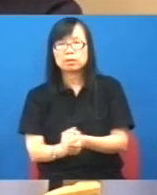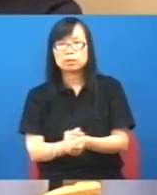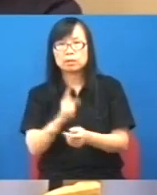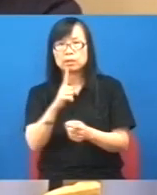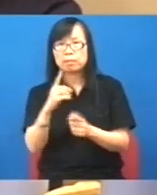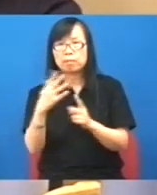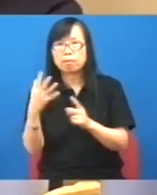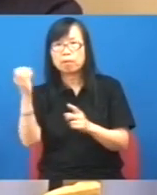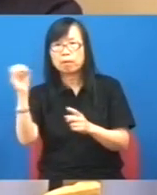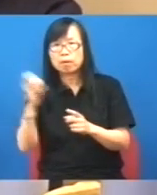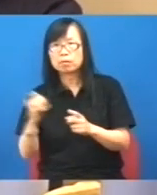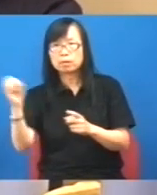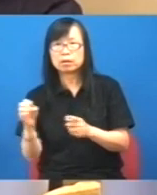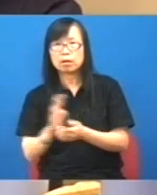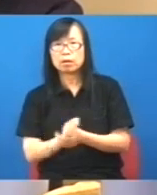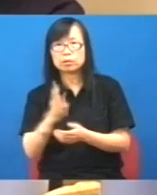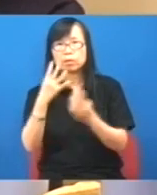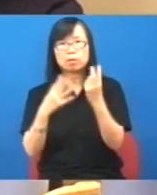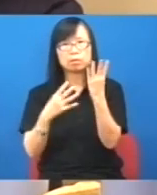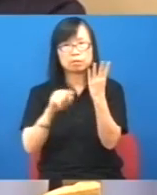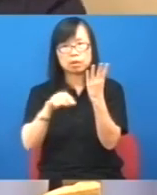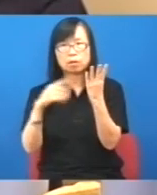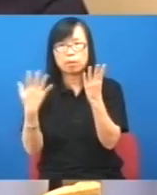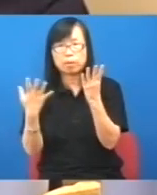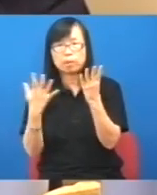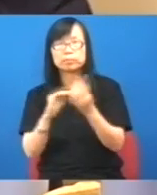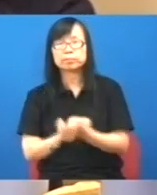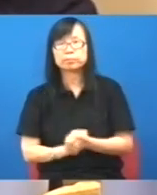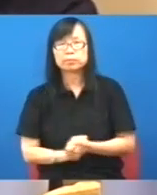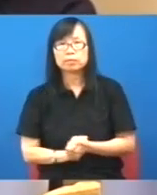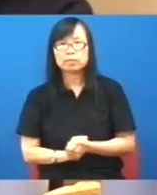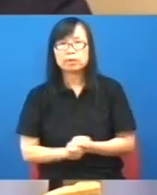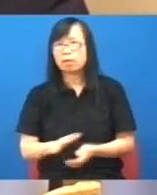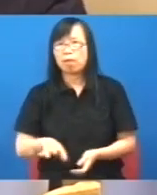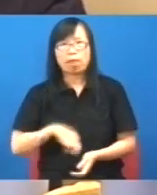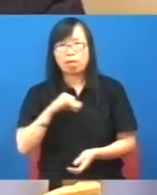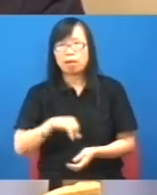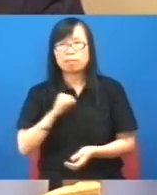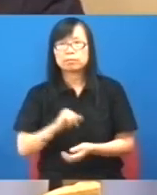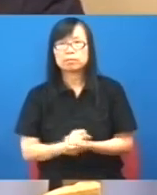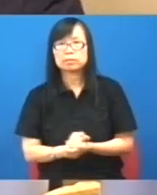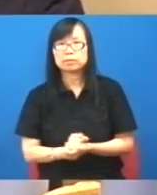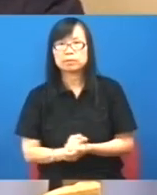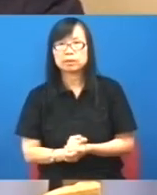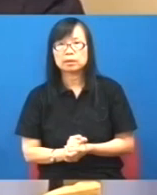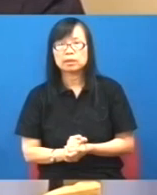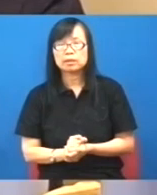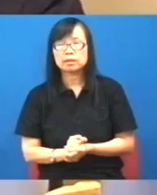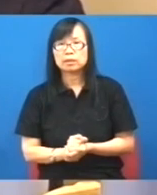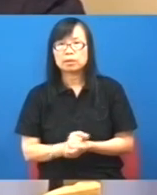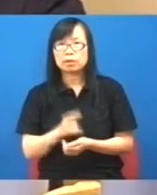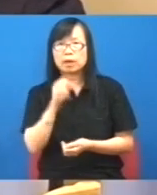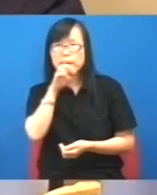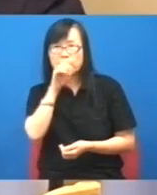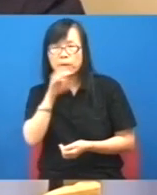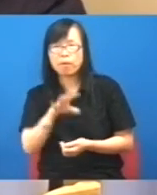30元15%就是拿4.5元去吃就是不夠吃所以那個問題就是周永生你一直